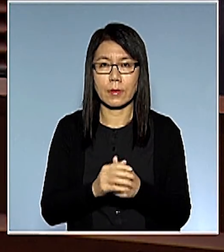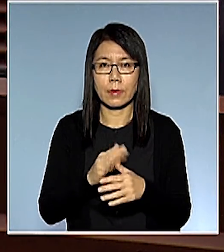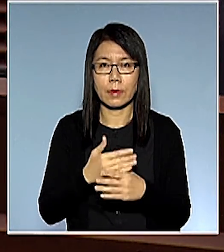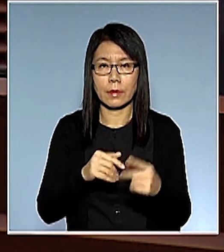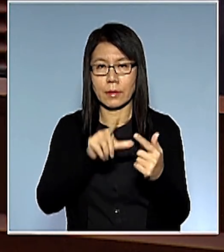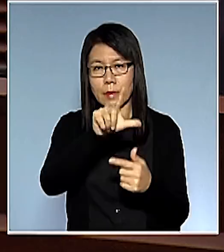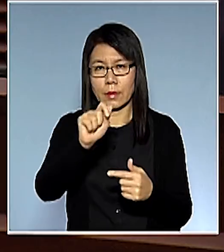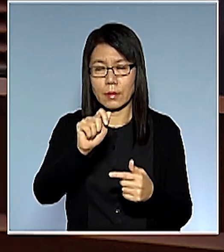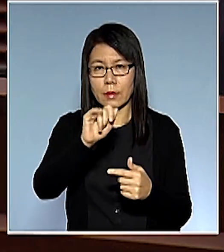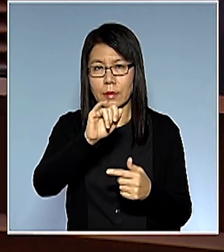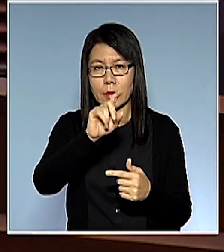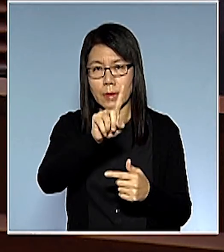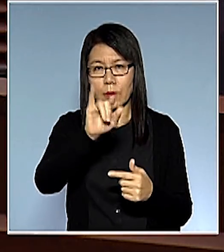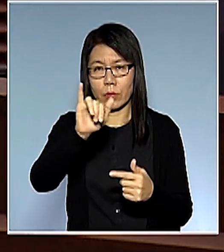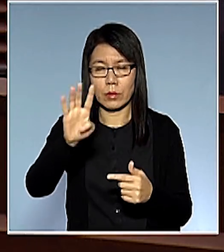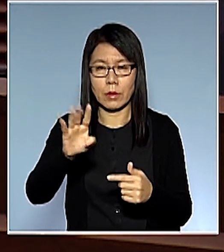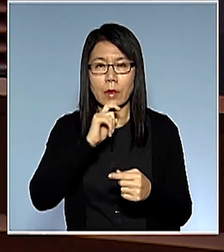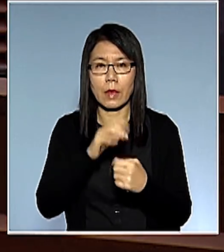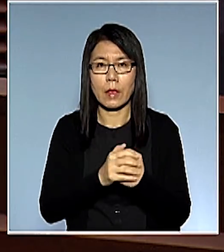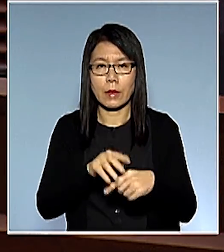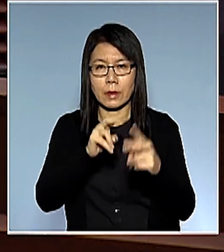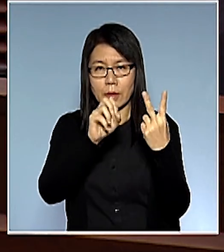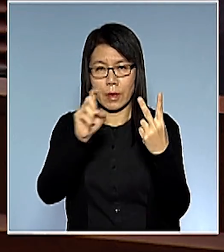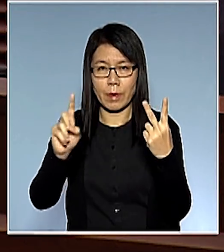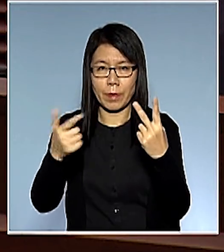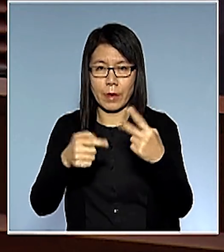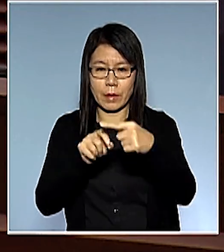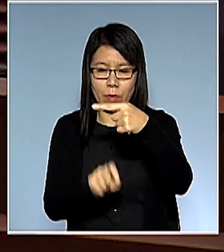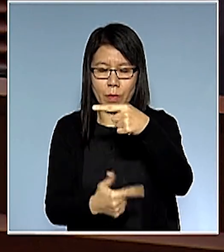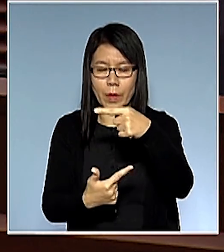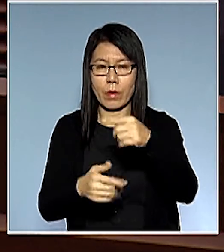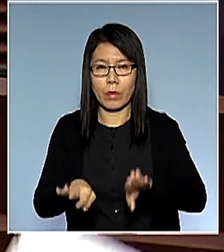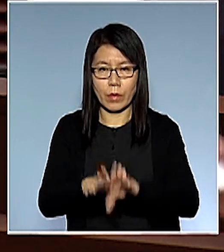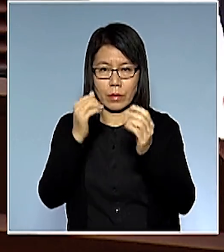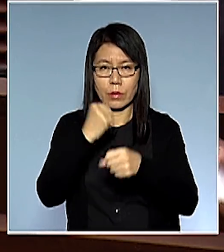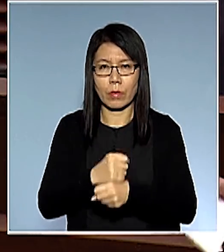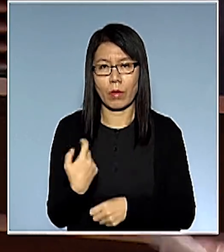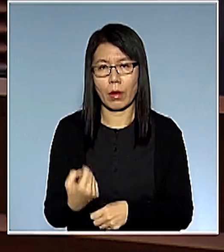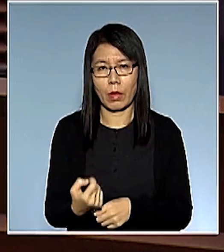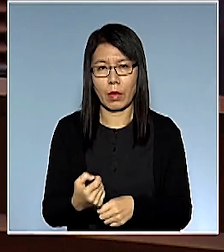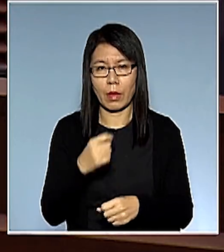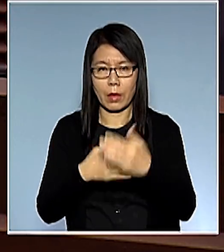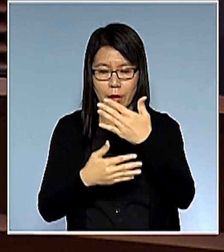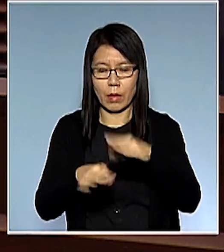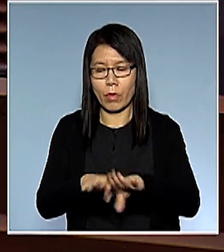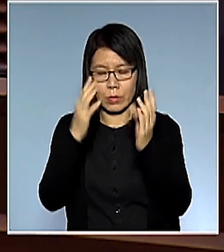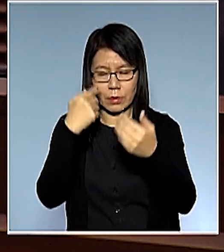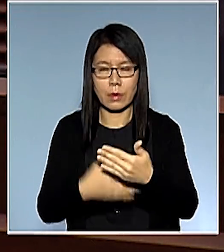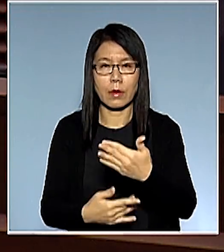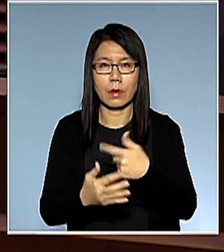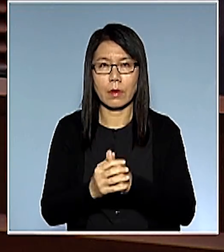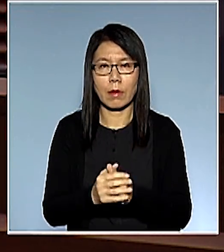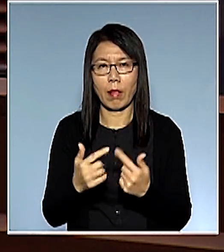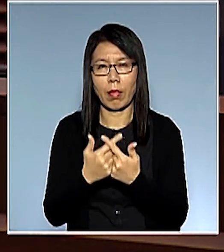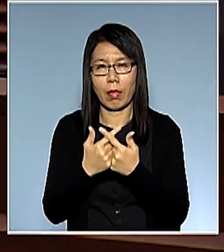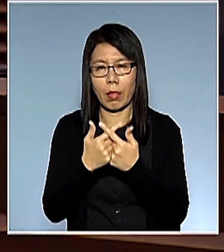164就說我們將會在2018年的1月8日開始實施這麼簡單我們講的都是一個日期實施日期就爭論了那麼